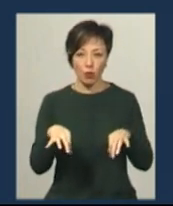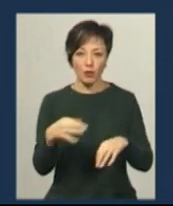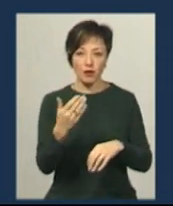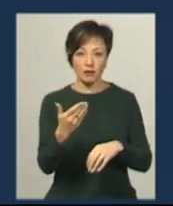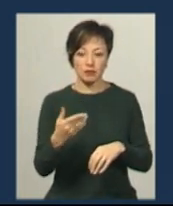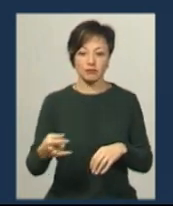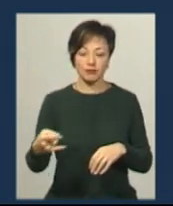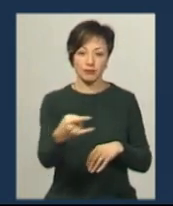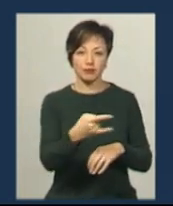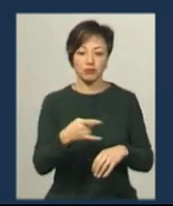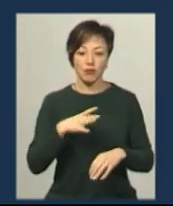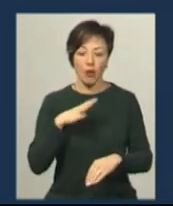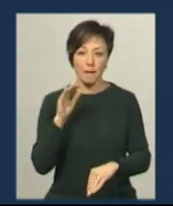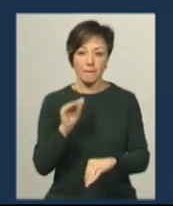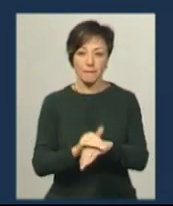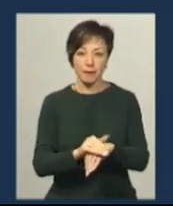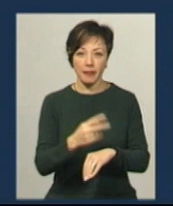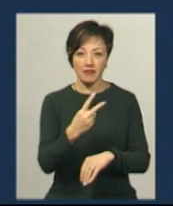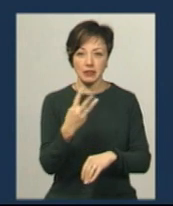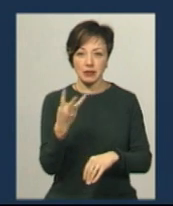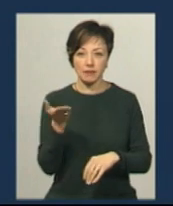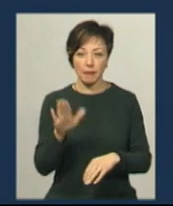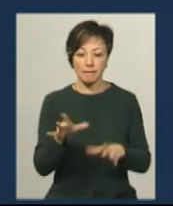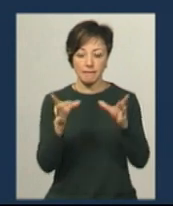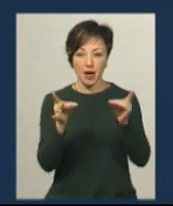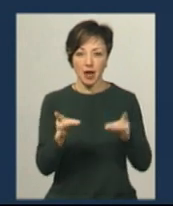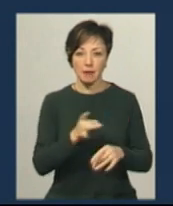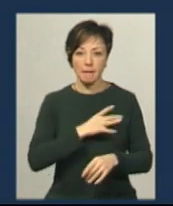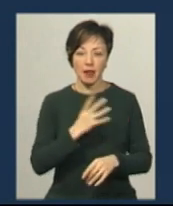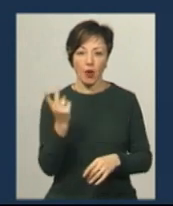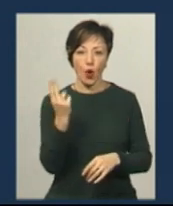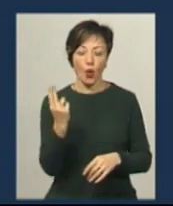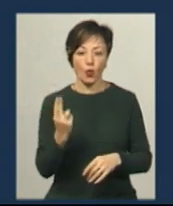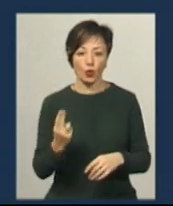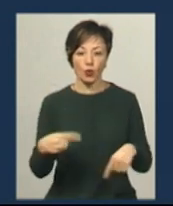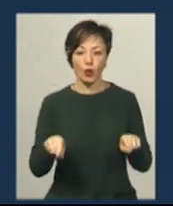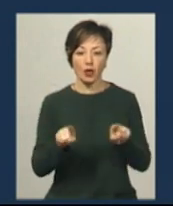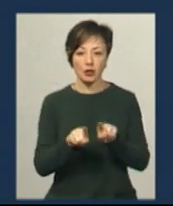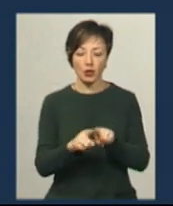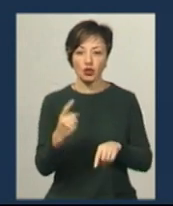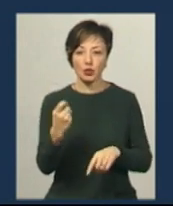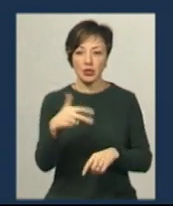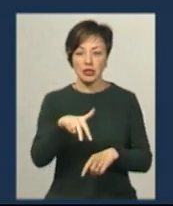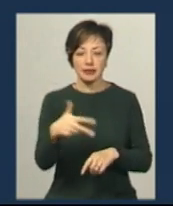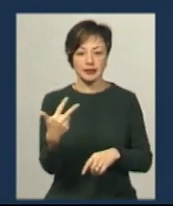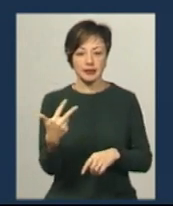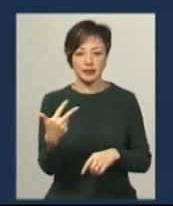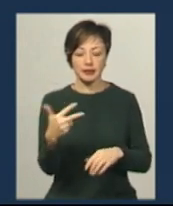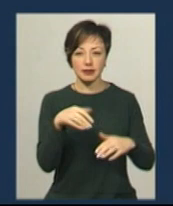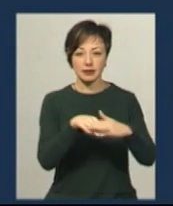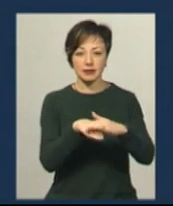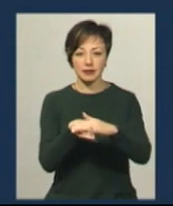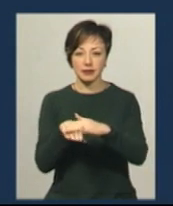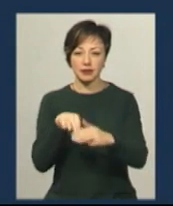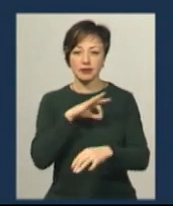пересувався, було виявлено 23 таких пакета білого кольору, а також 133 закладки вже